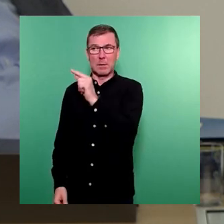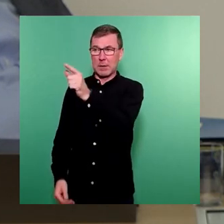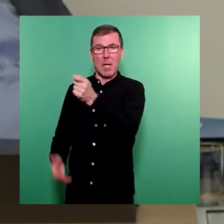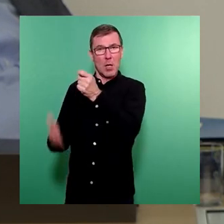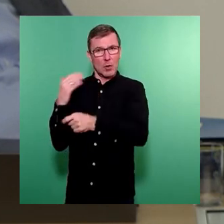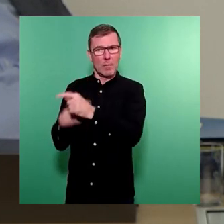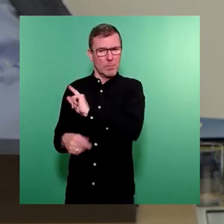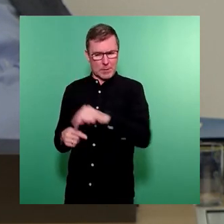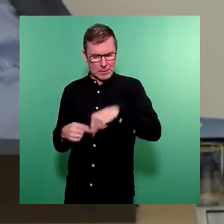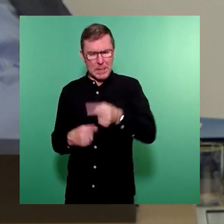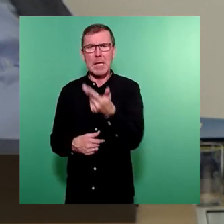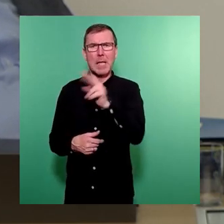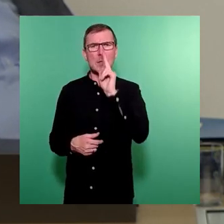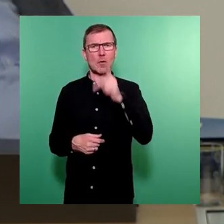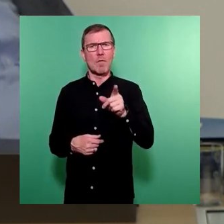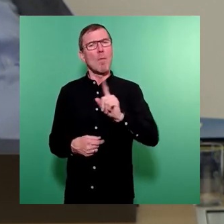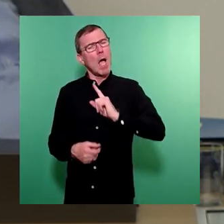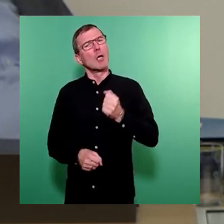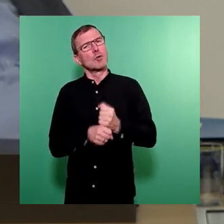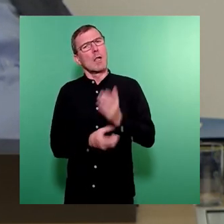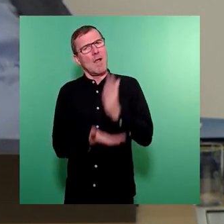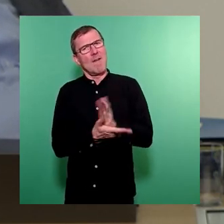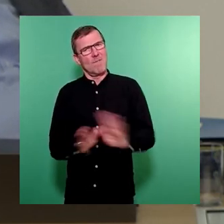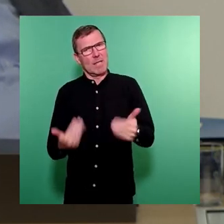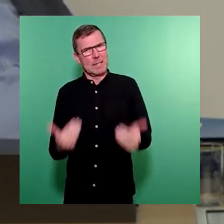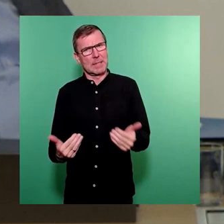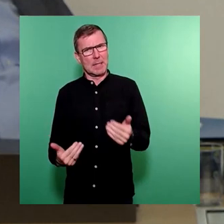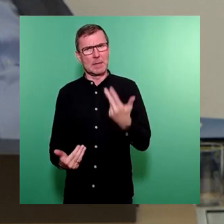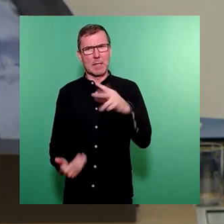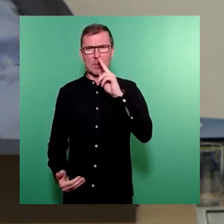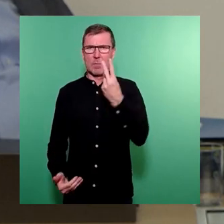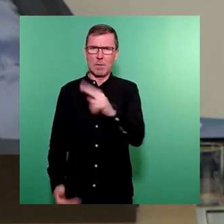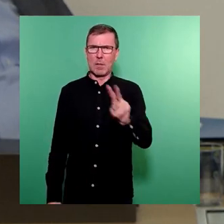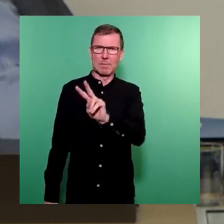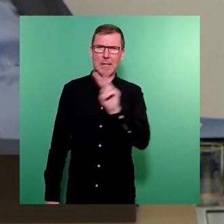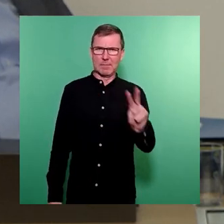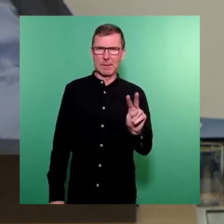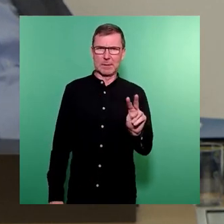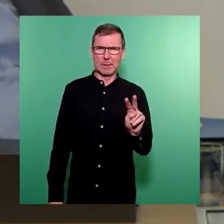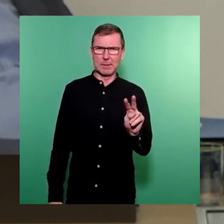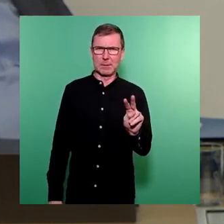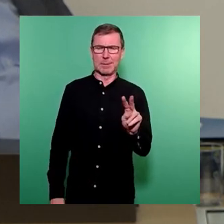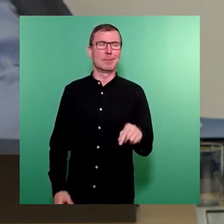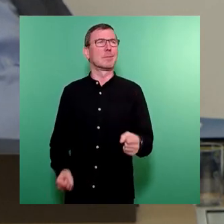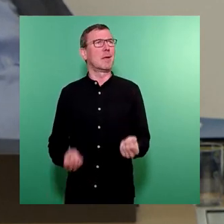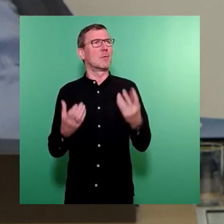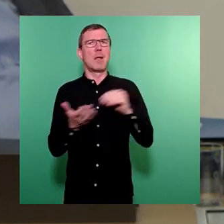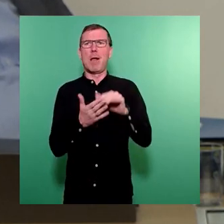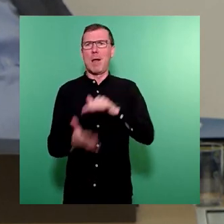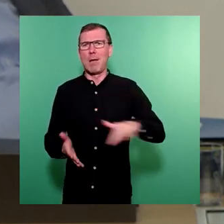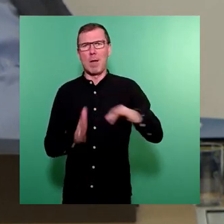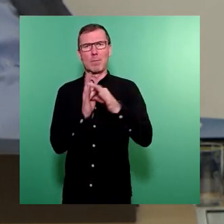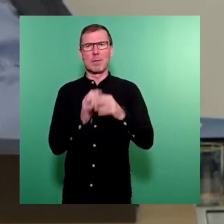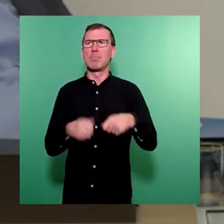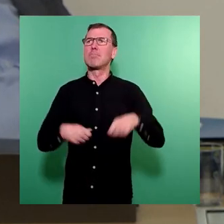bis spätestens 30. November 2022 abgeschlossen sein. Aufgrund der aktuellen Marktbedingungen und Baugewerke